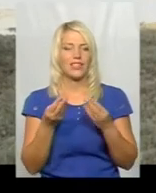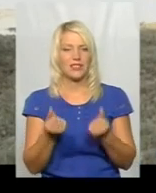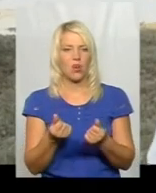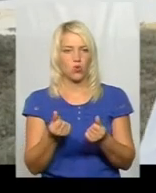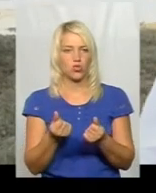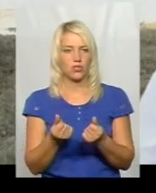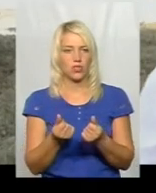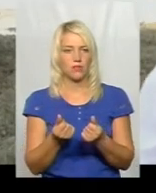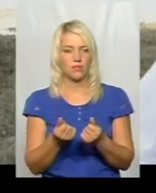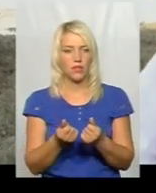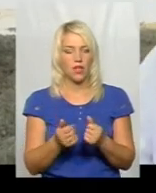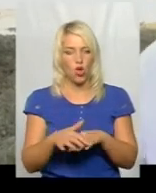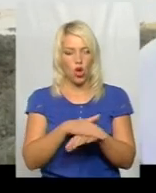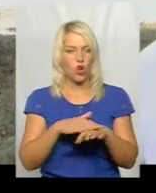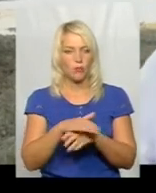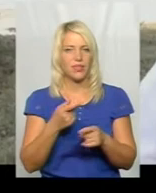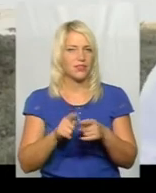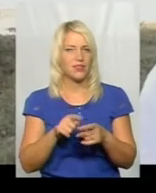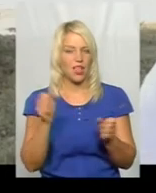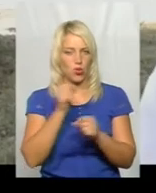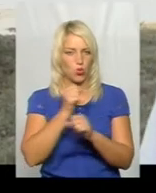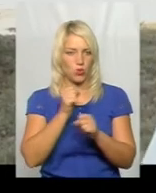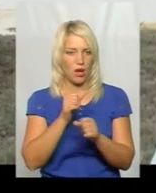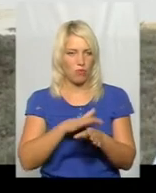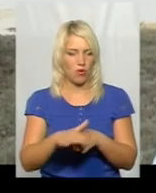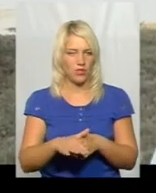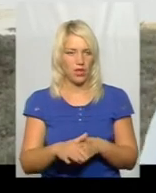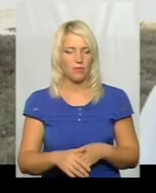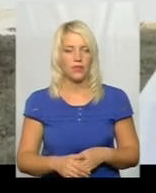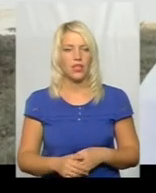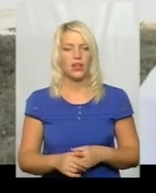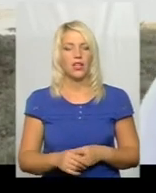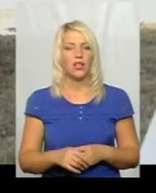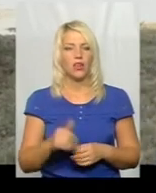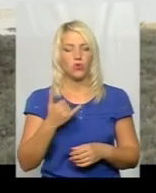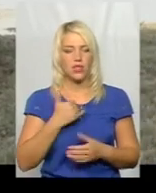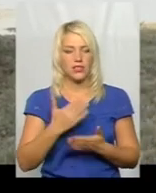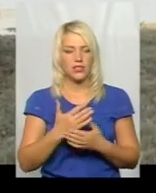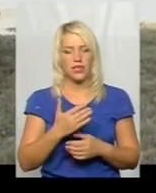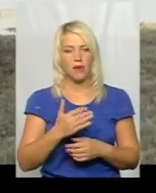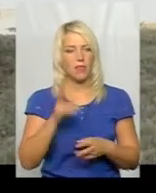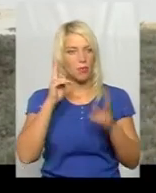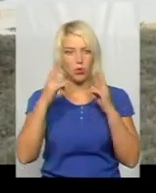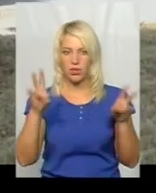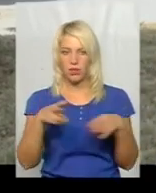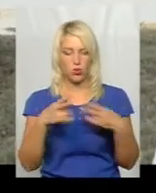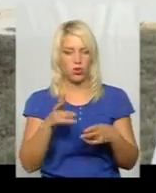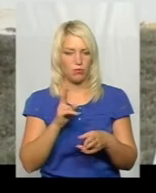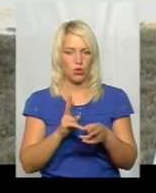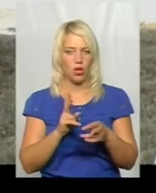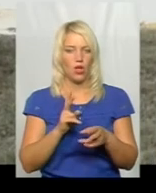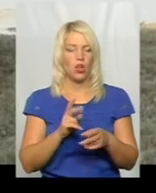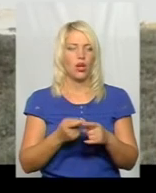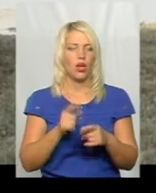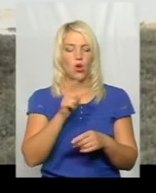громади – це просто єрунда повна. Перелкарів не треба готувати. В нас є Академія Перелкарського мистецтва, туди гроші платять